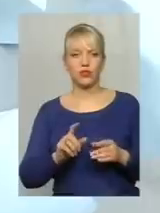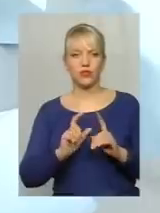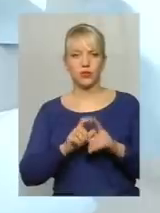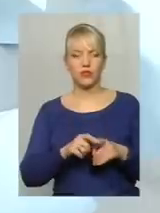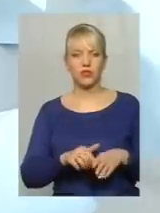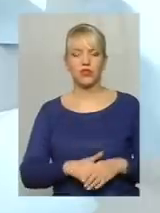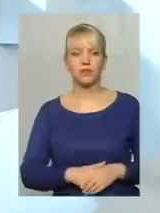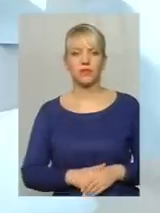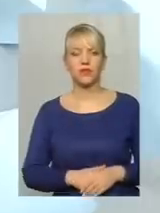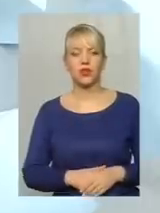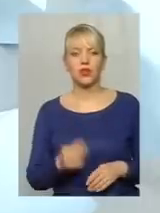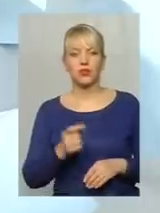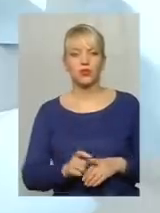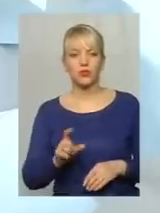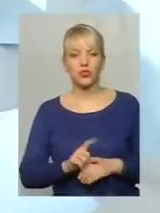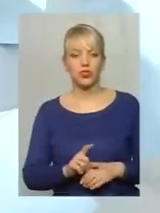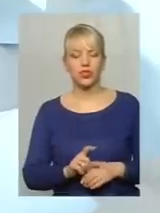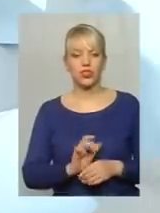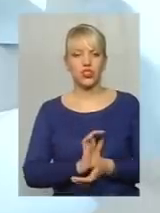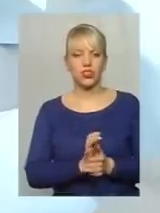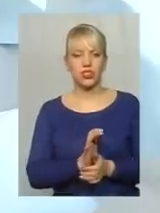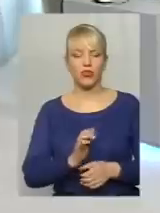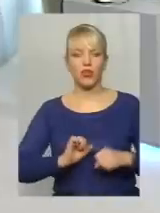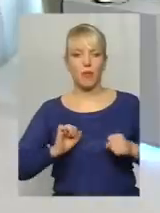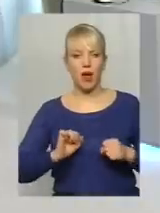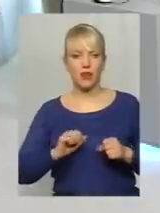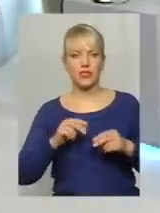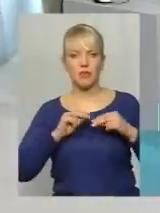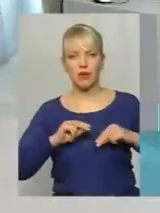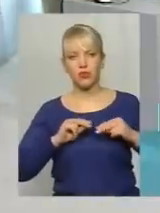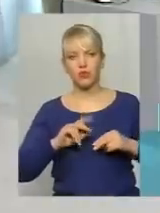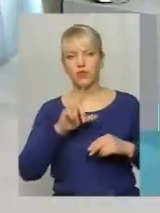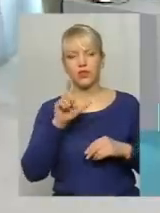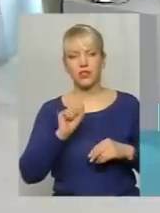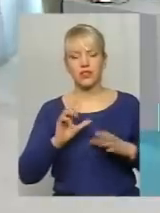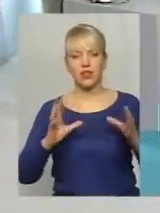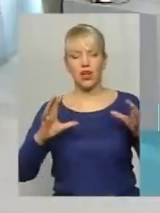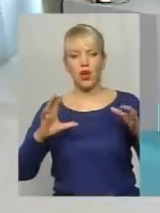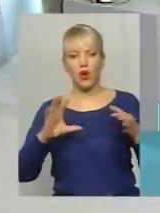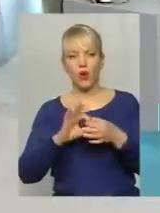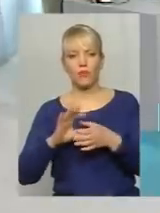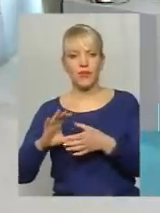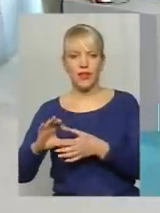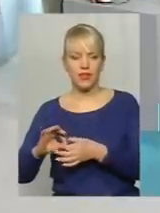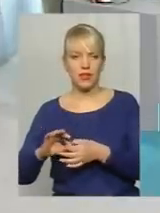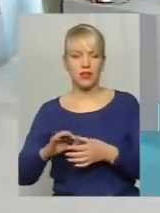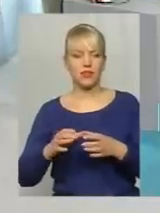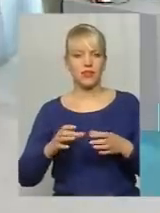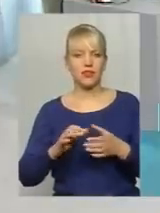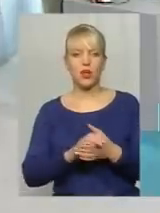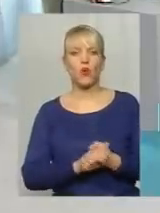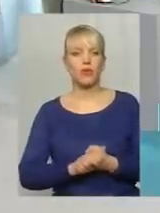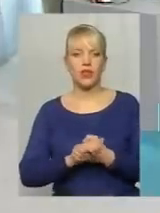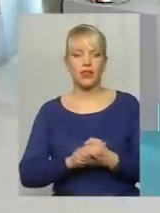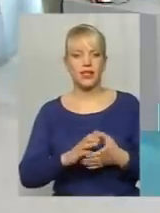Дуже щільно намагаються працювати з об'єднаннями співвласників. Для того ми створили